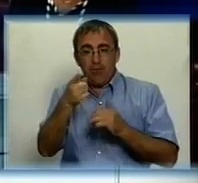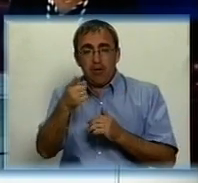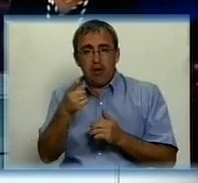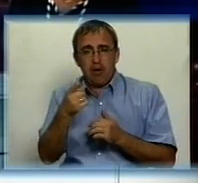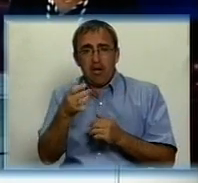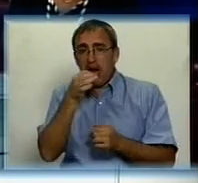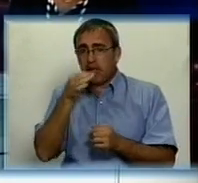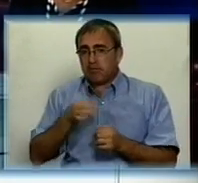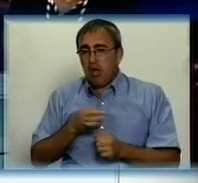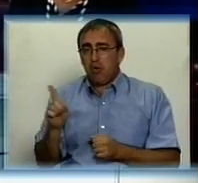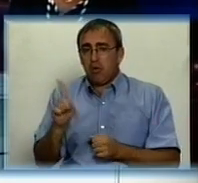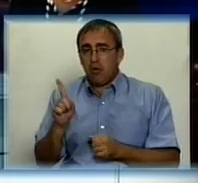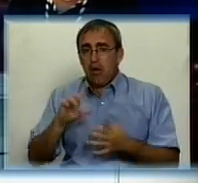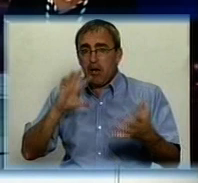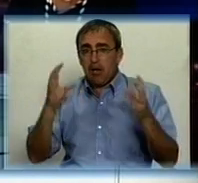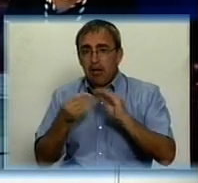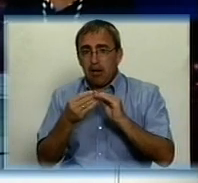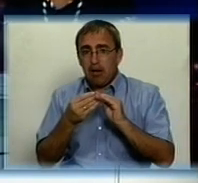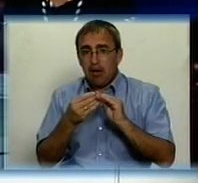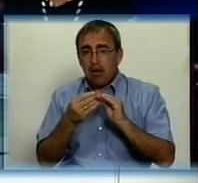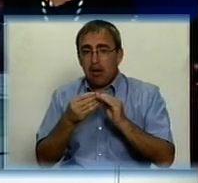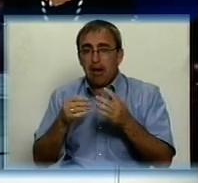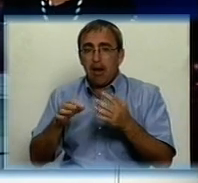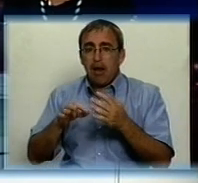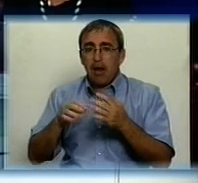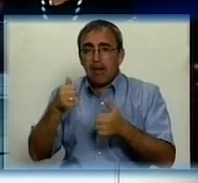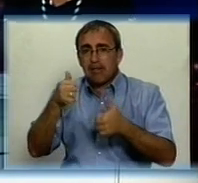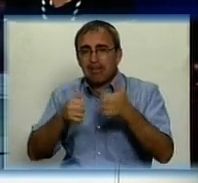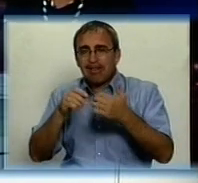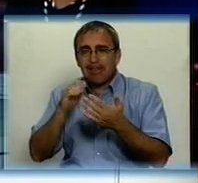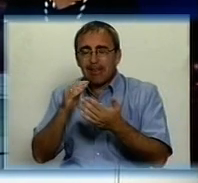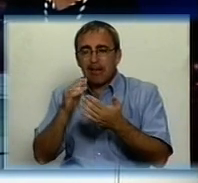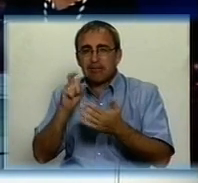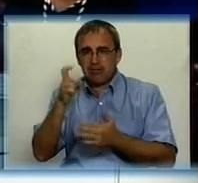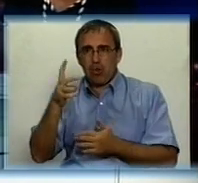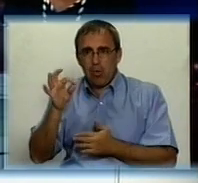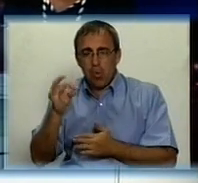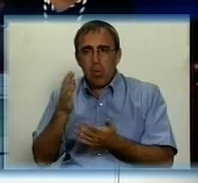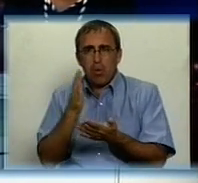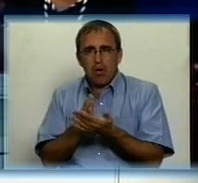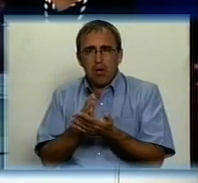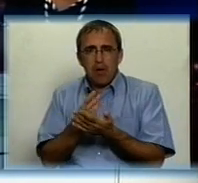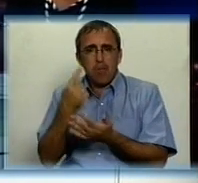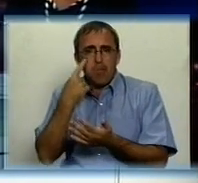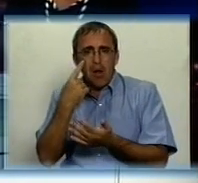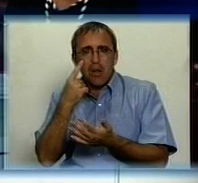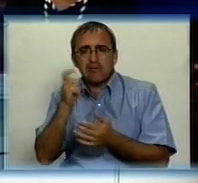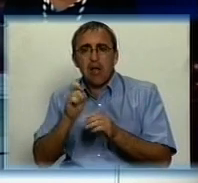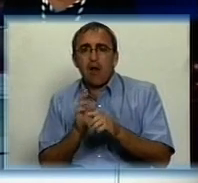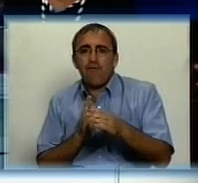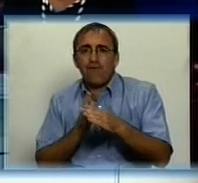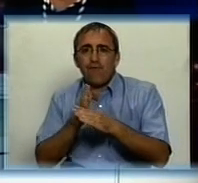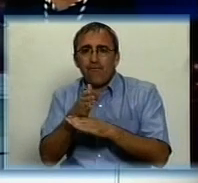казали, що результати тестів ЗНО, середні бали атестату, ще є бали за відвідування